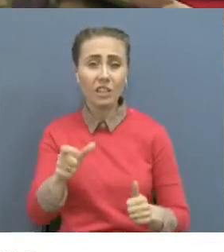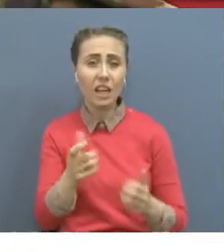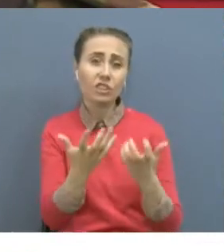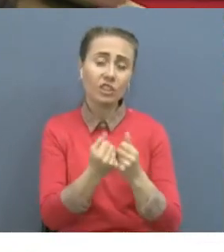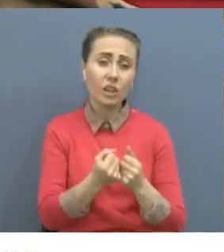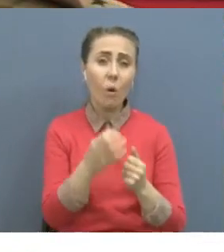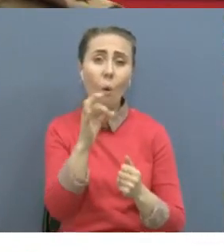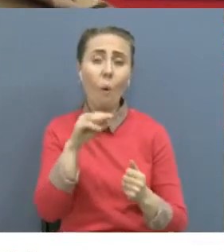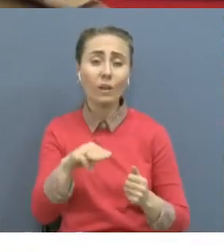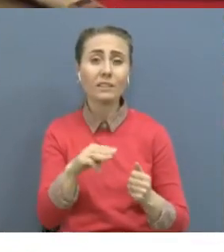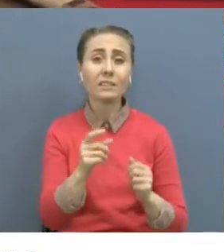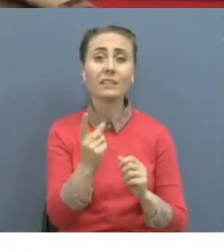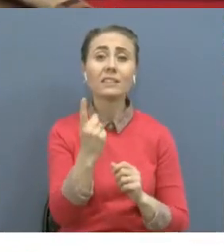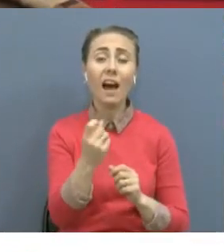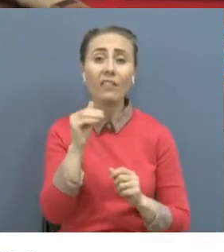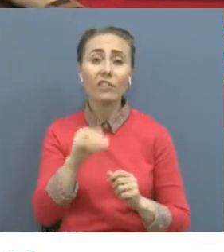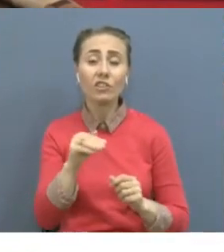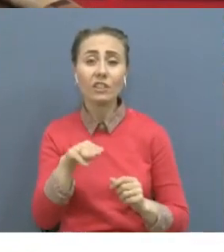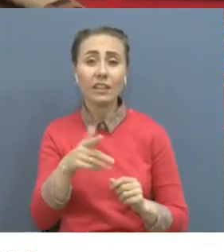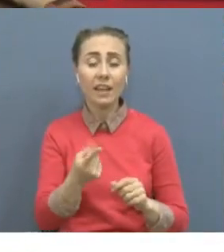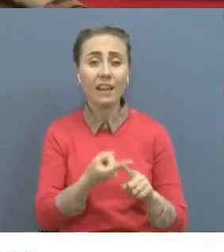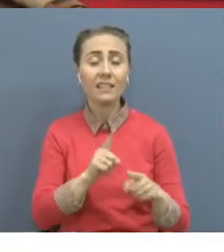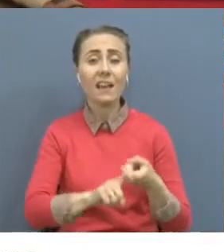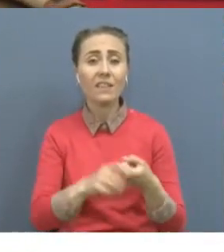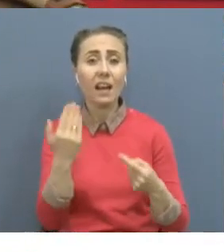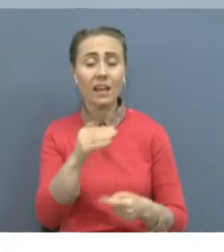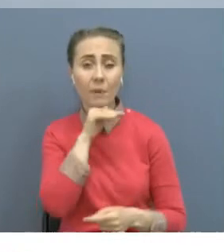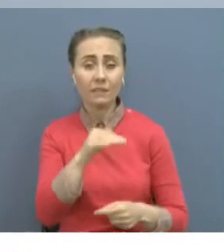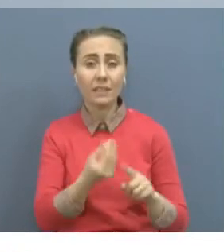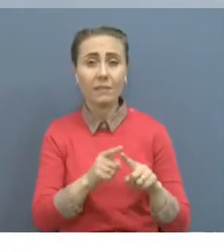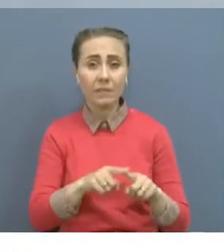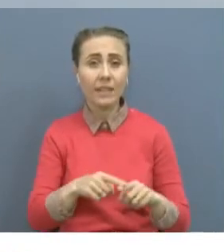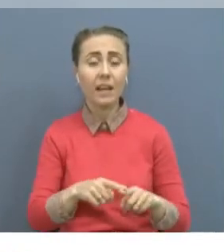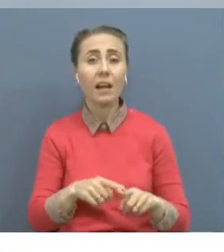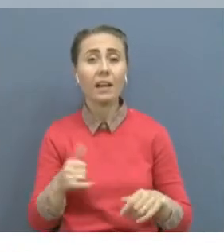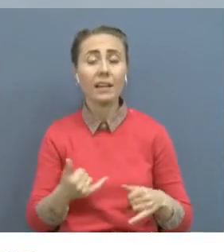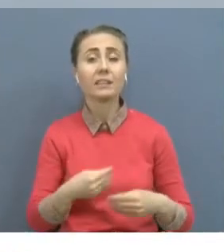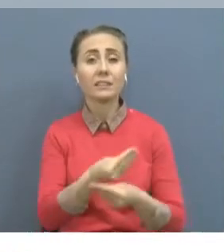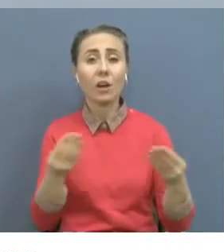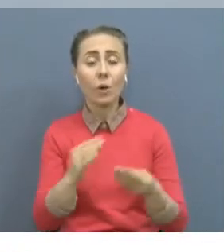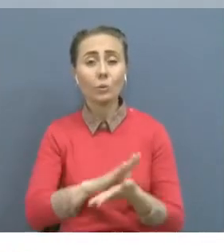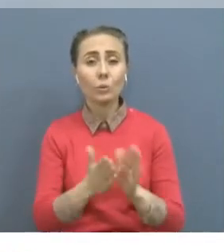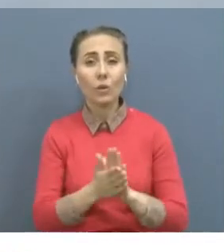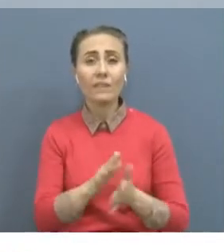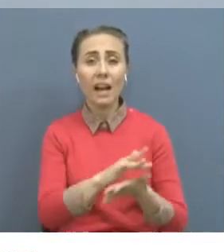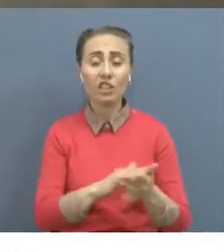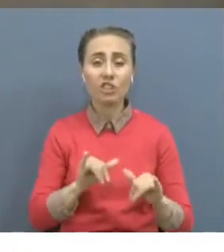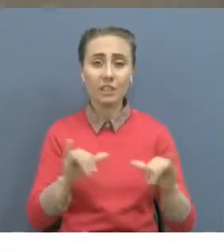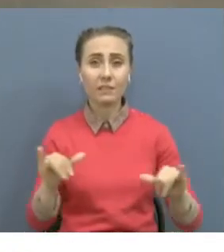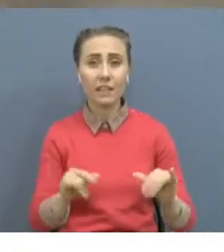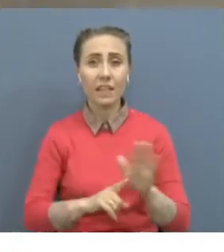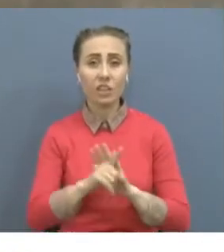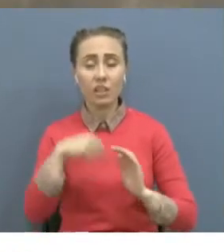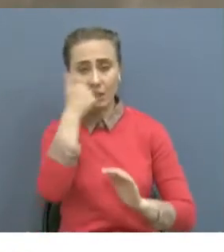өтіліне байланысты. Жұмыстан бөлік, олардың әрі қарайдан мұнада жағдай жасалған. Өңірдегі өртсөндірушілер жыл басынан бері 225